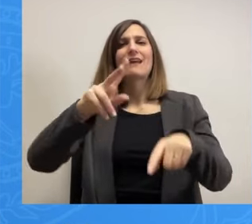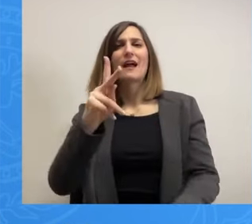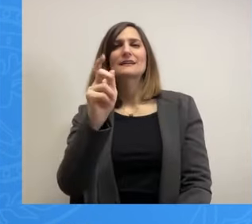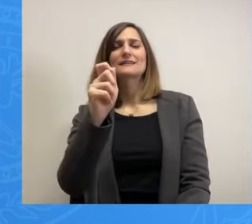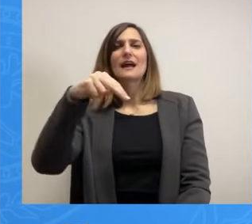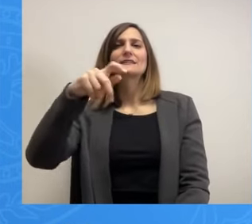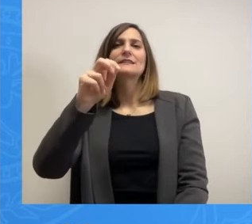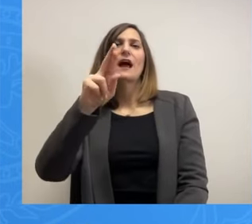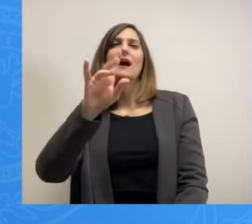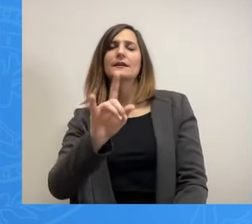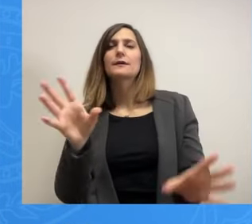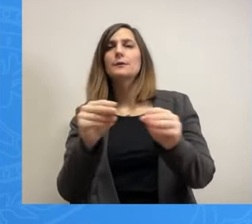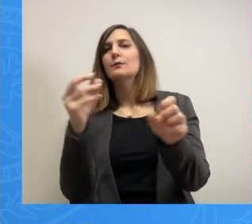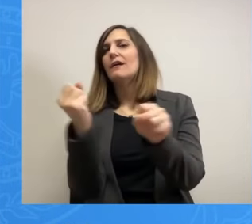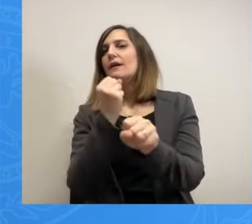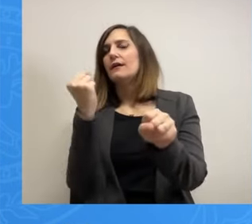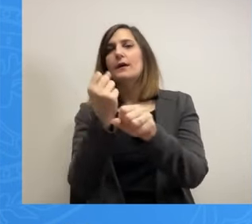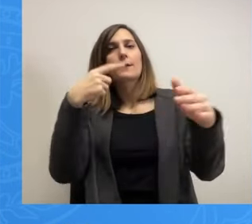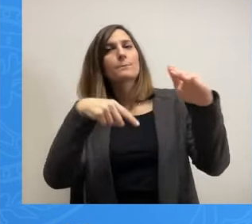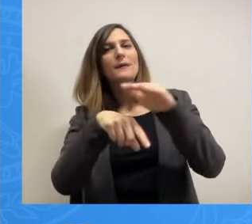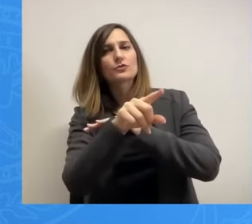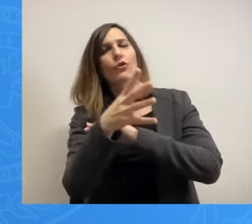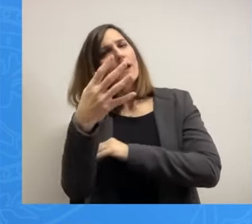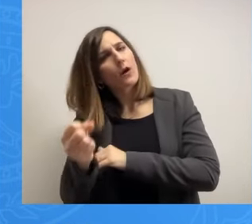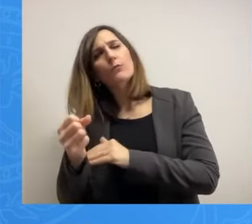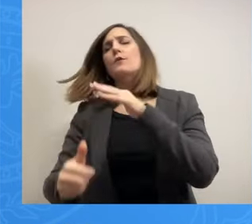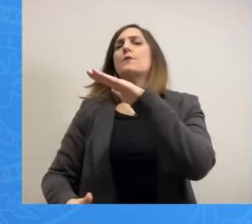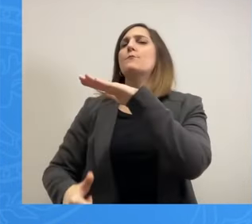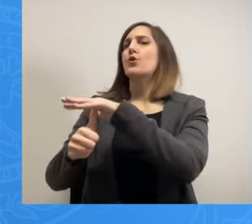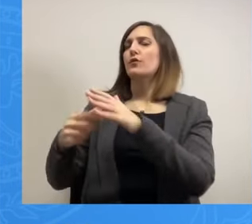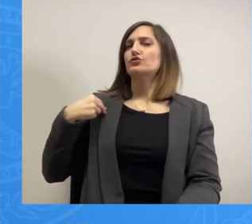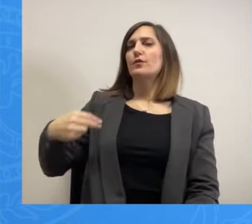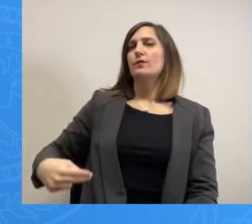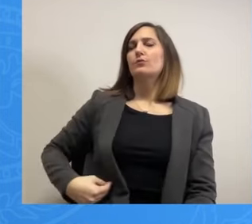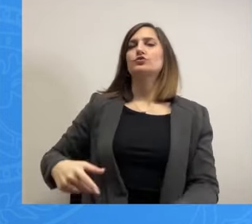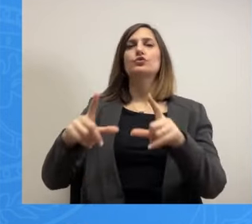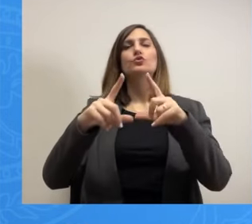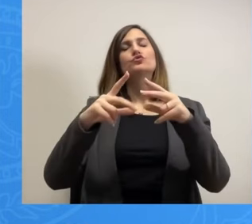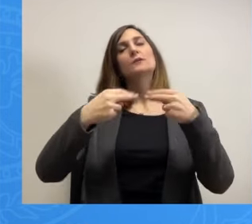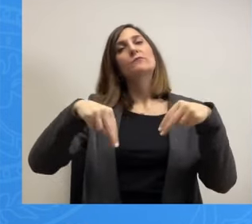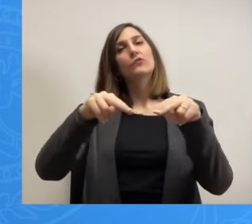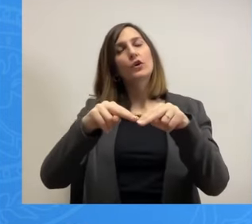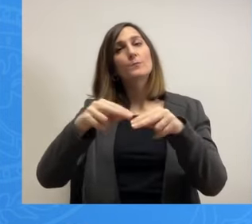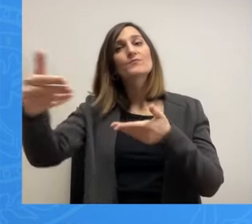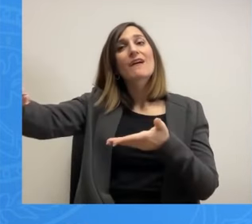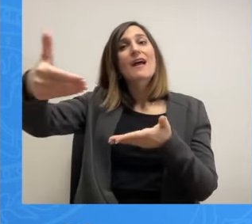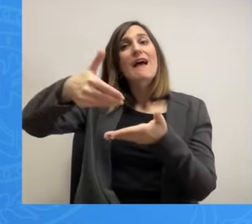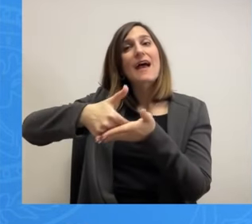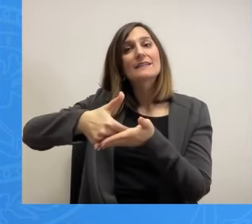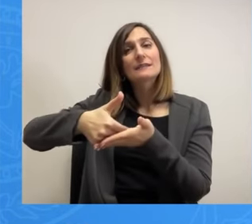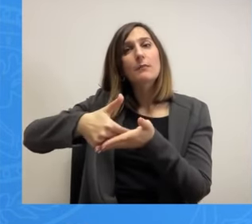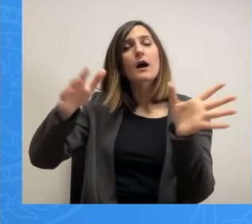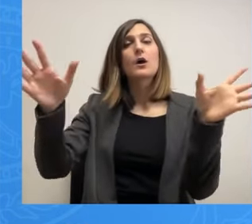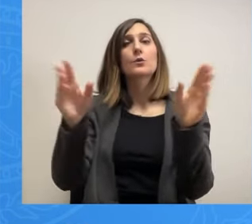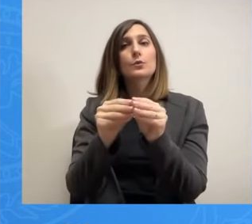Έχουν έρθει και στο εμπρόεδρο του Δημοτικού Συμβουλίου και το αίτημα τους όσον αφορά το Δήμο.